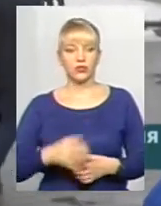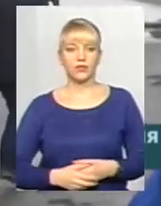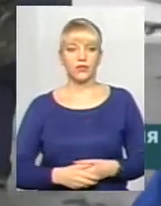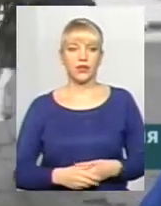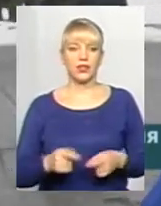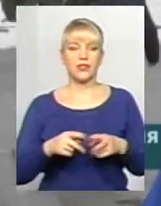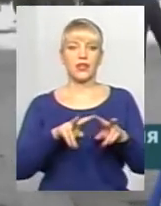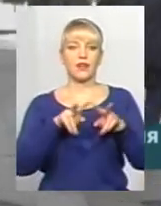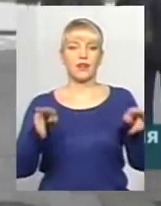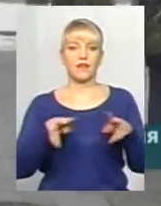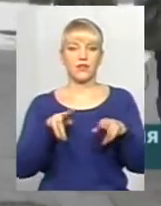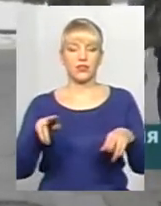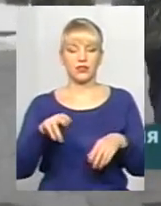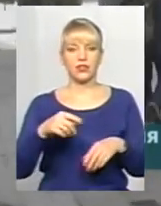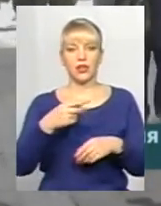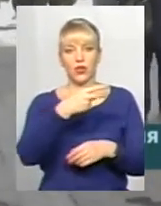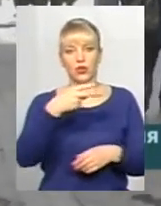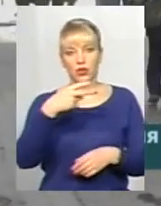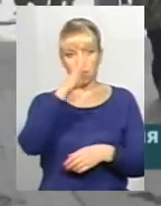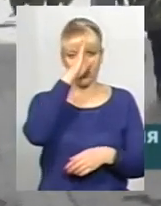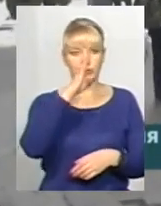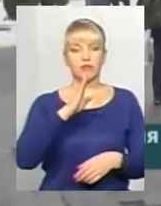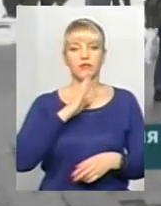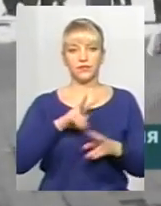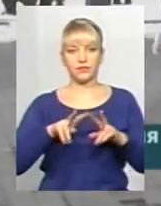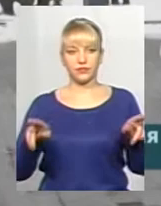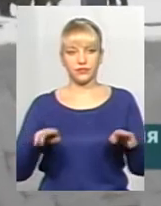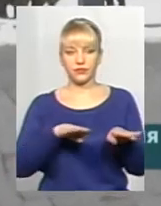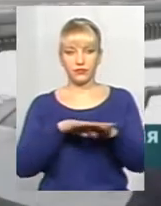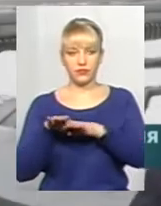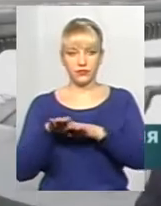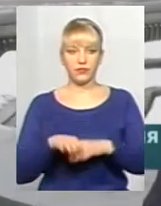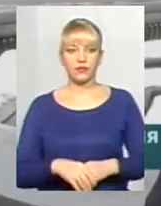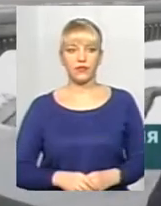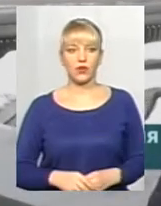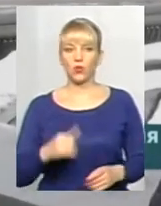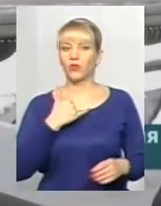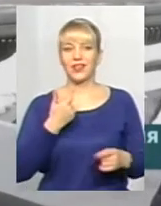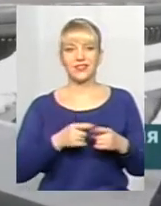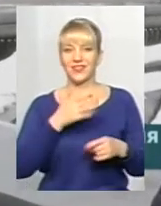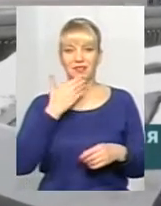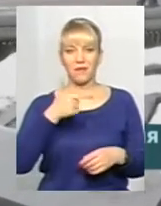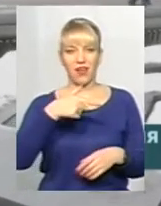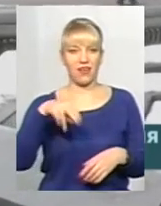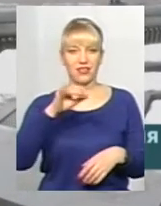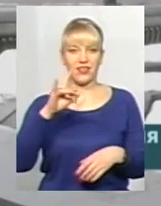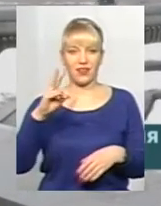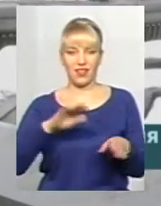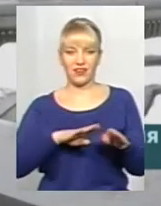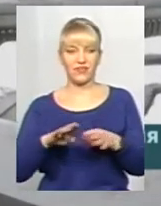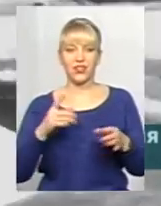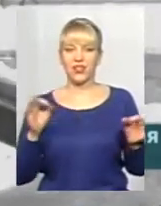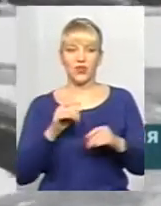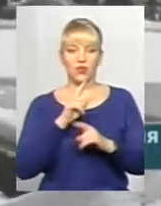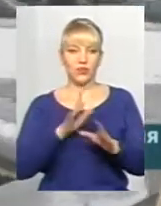рівність полів, коли чоловічі і жіночі, вони на одному рівні. У нас в немає тої гендерної рівності, напевно, ніколи не